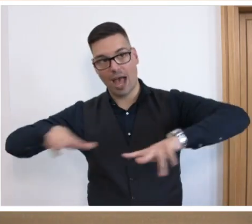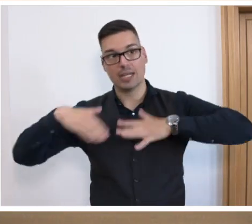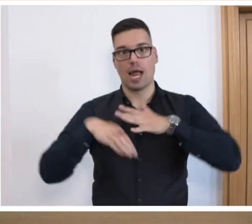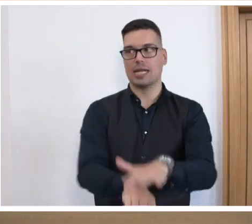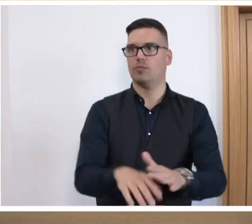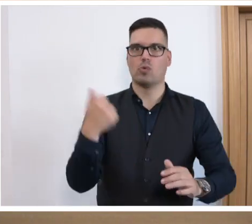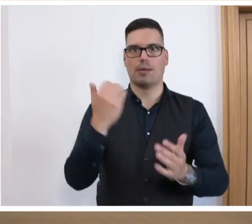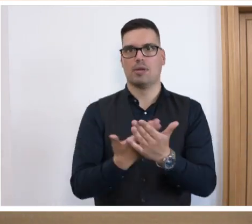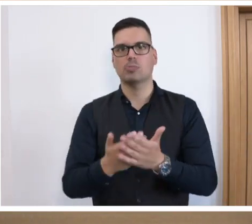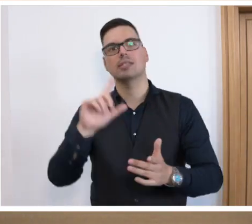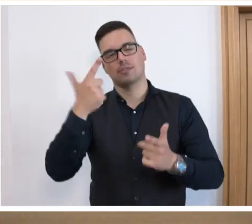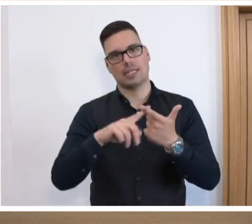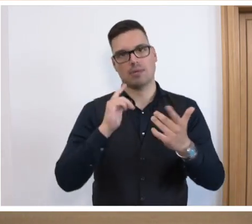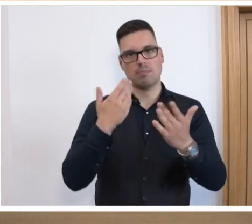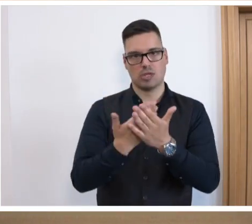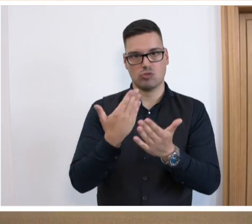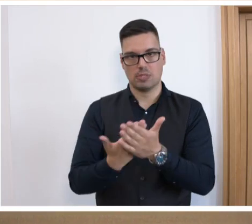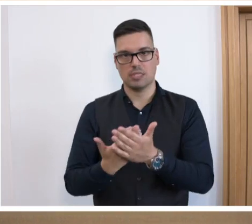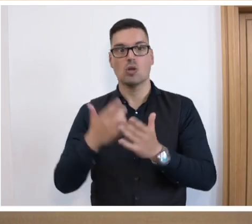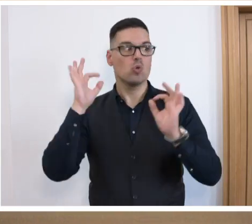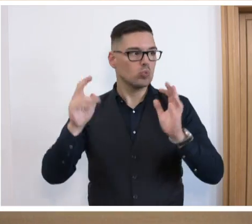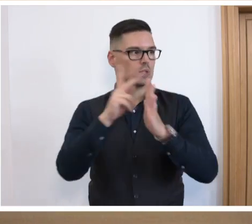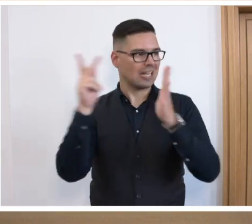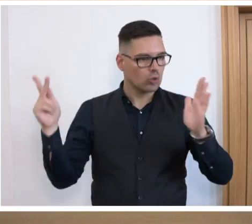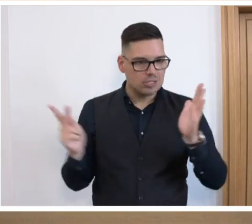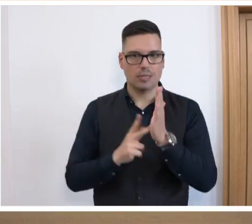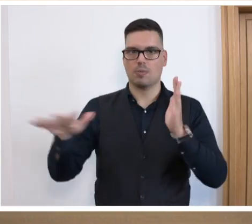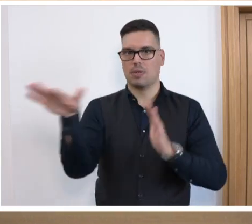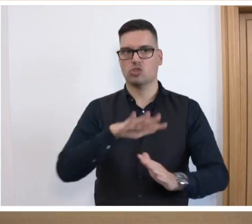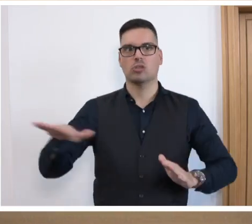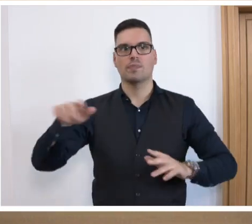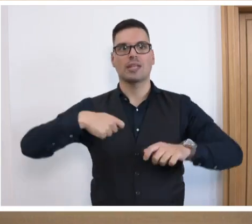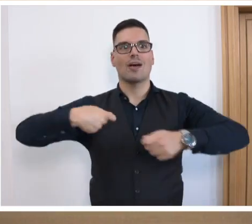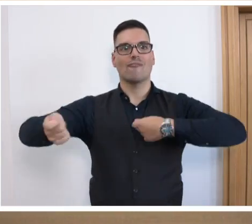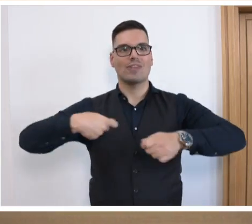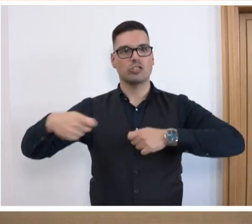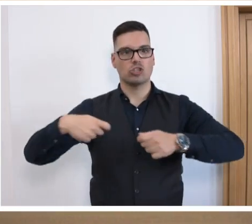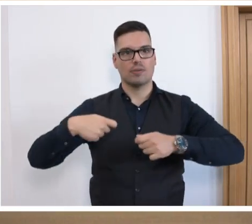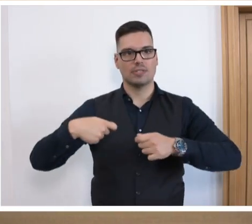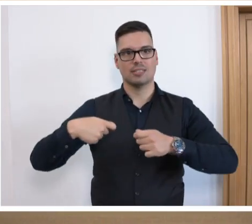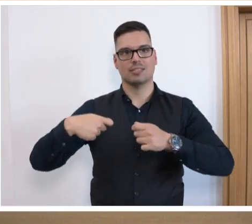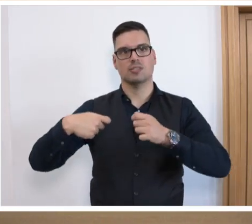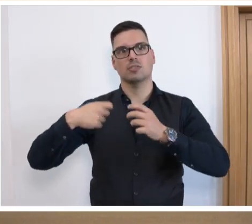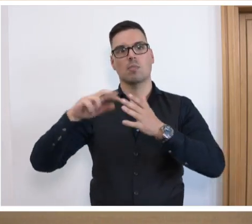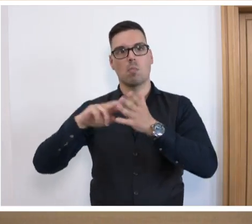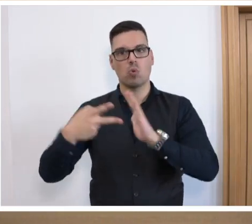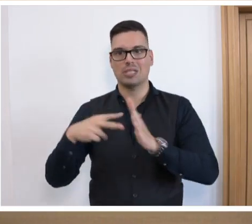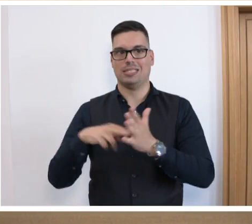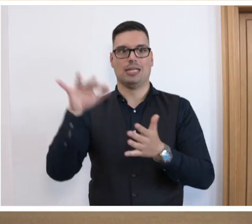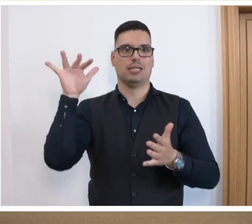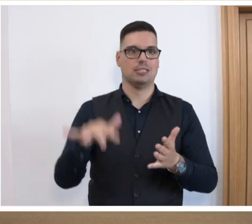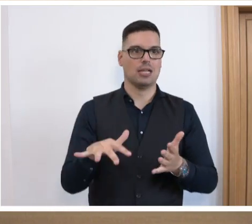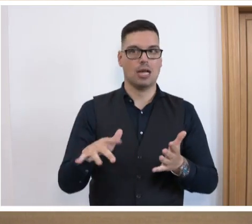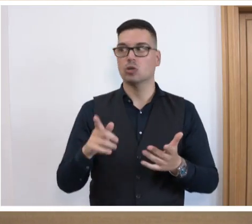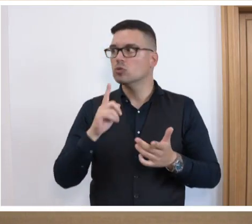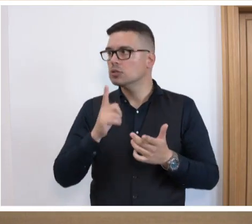ist nur ein Beispiel. Zweites Beispiel, das gute Konzept im Bereich Wirtschaftspolitik, Saatex-Cycle etc. Also ich will schon